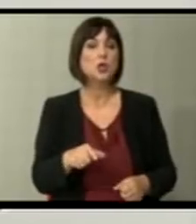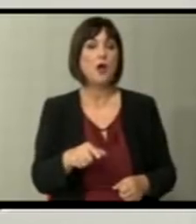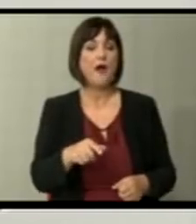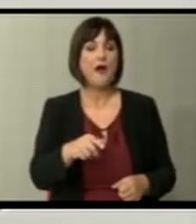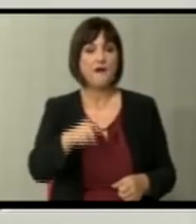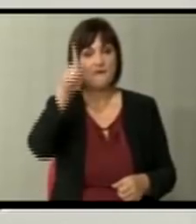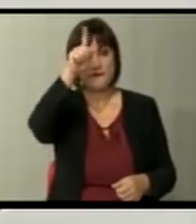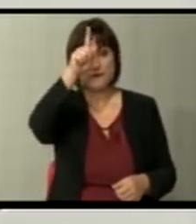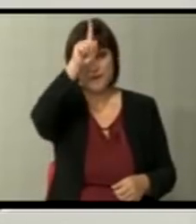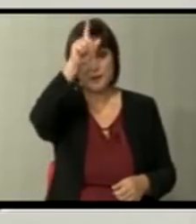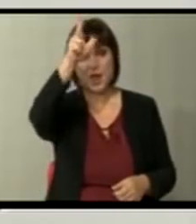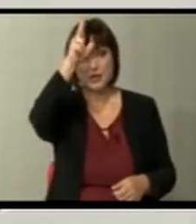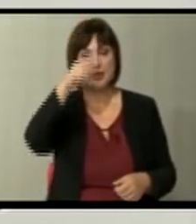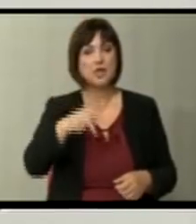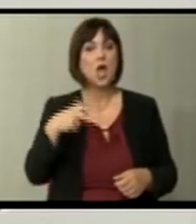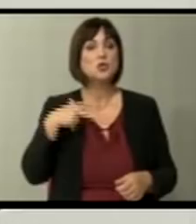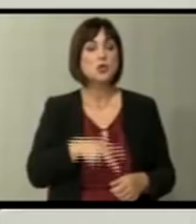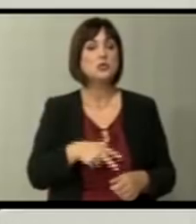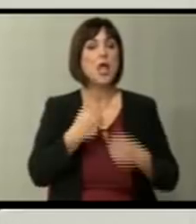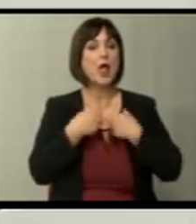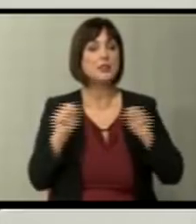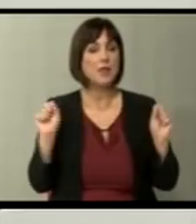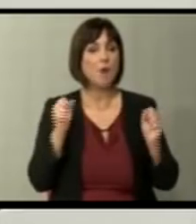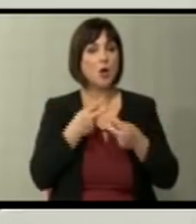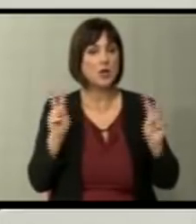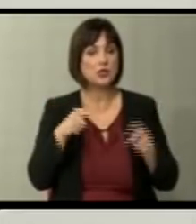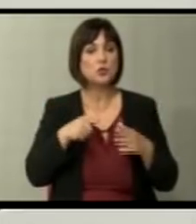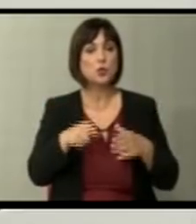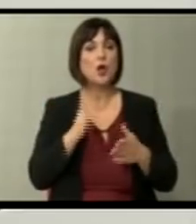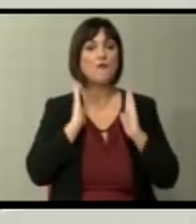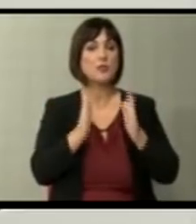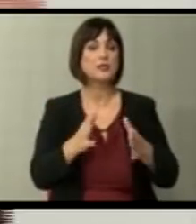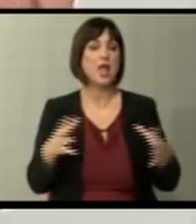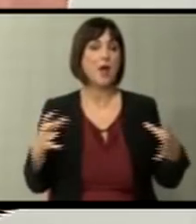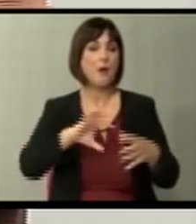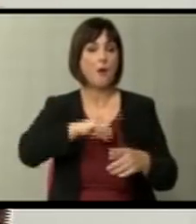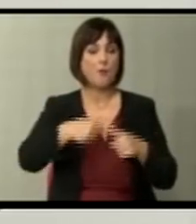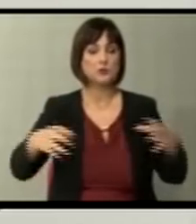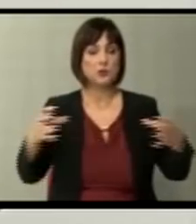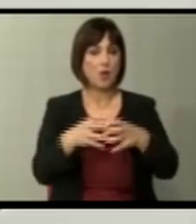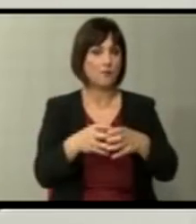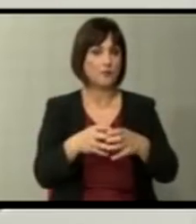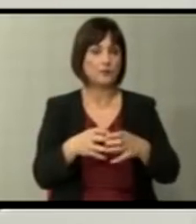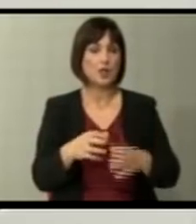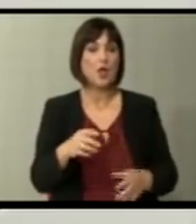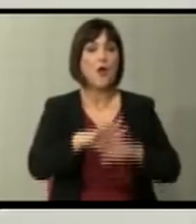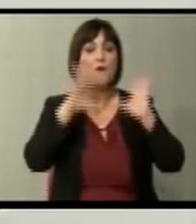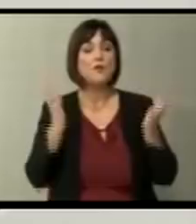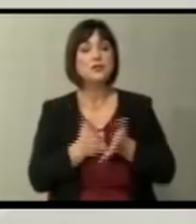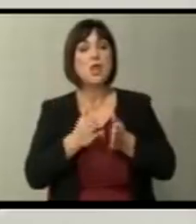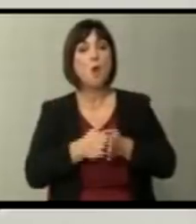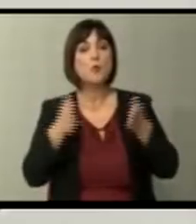-германските предсесоциал-демократи, турка, повеќе во наслука на федерација. А во сите